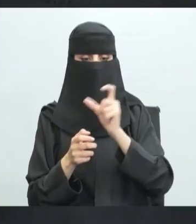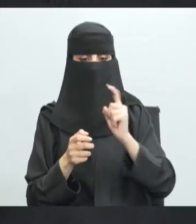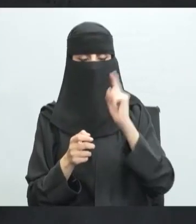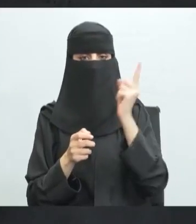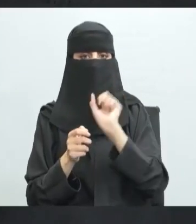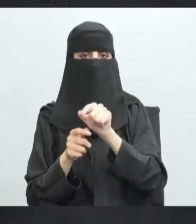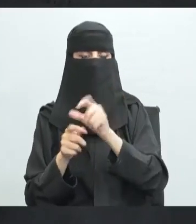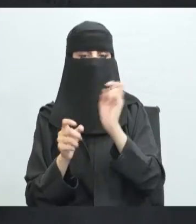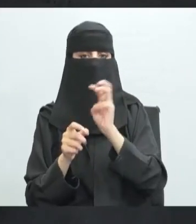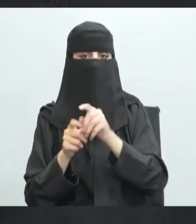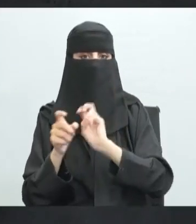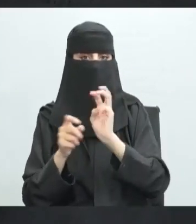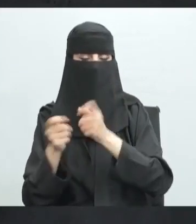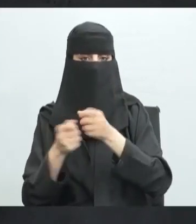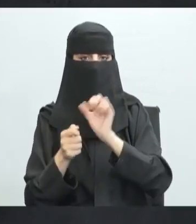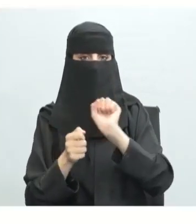ماذا يسمى